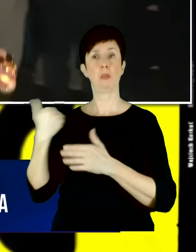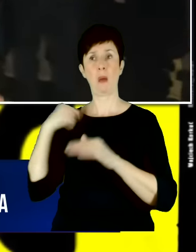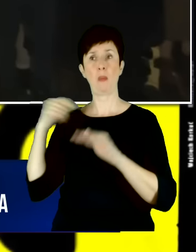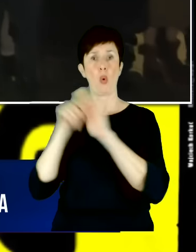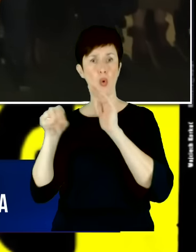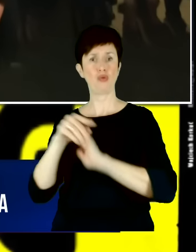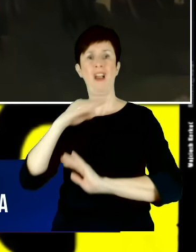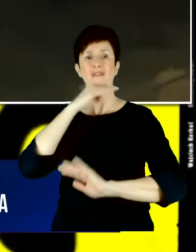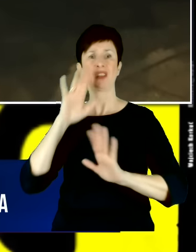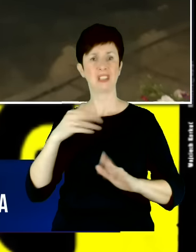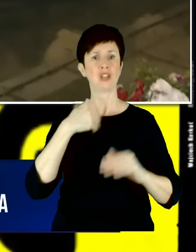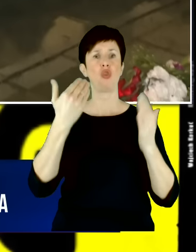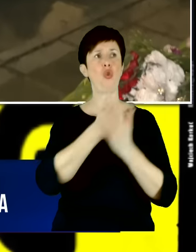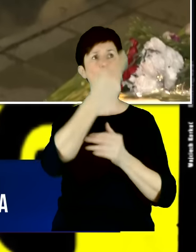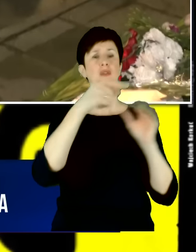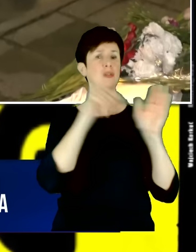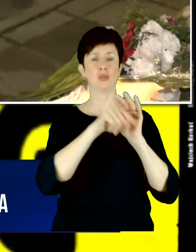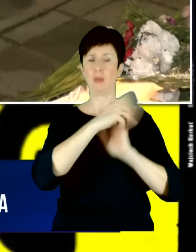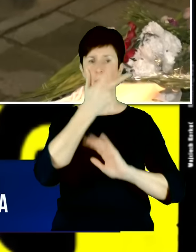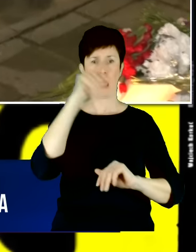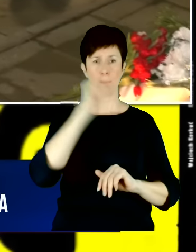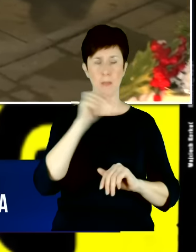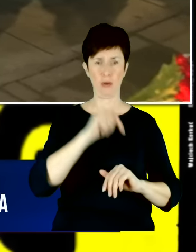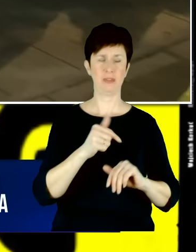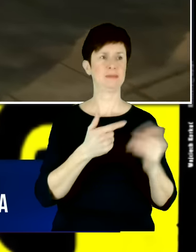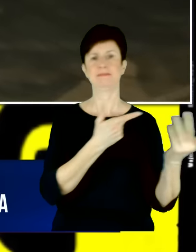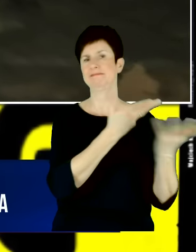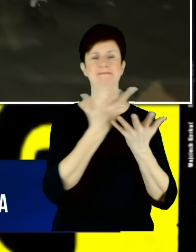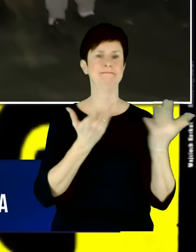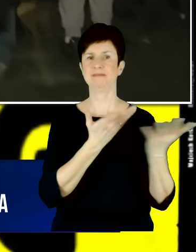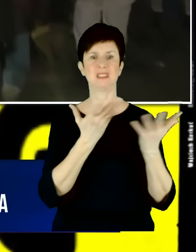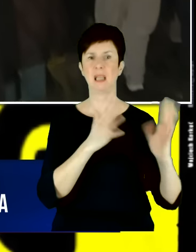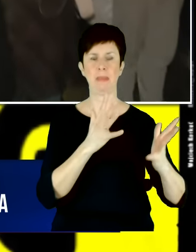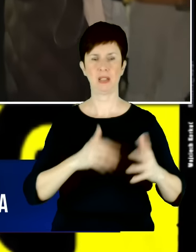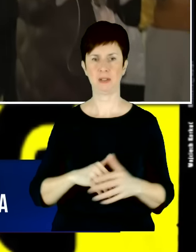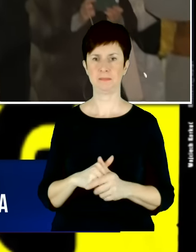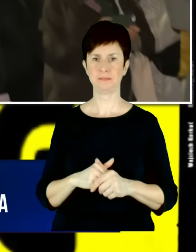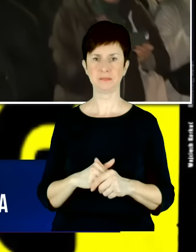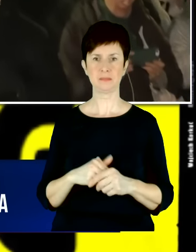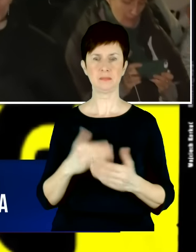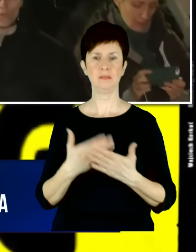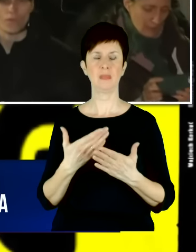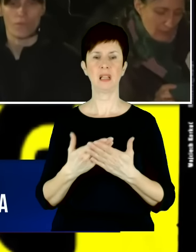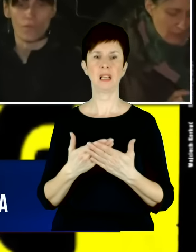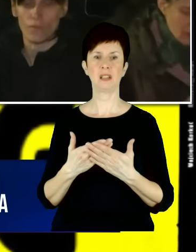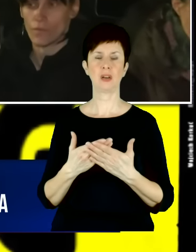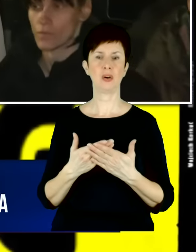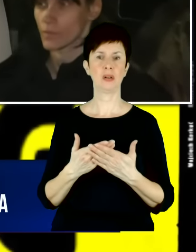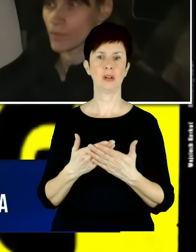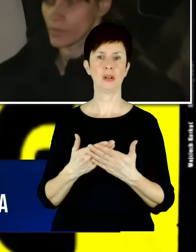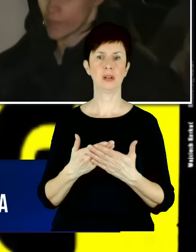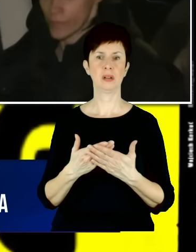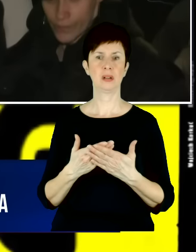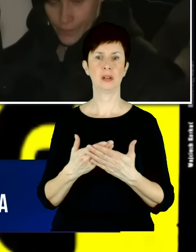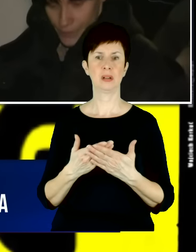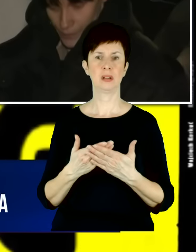Europy do obrony swoich granic i bardzo mocno rozbraja i zniechęca w ogóle kraje frontowe do tego, żeby granic swoich